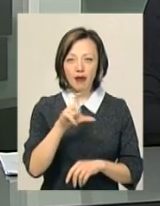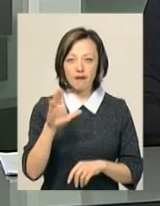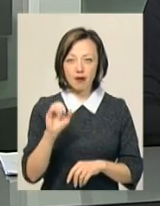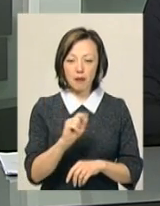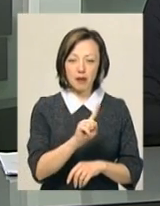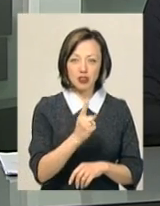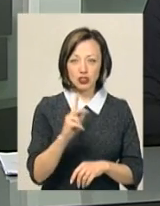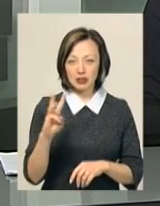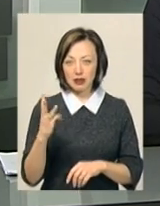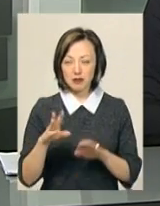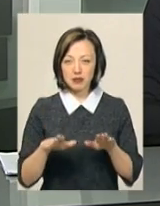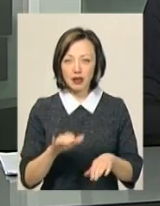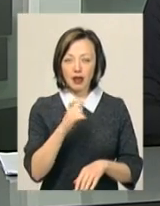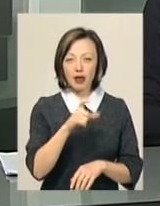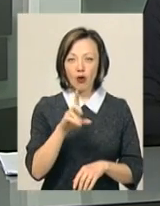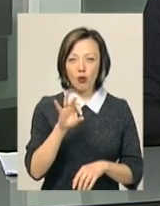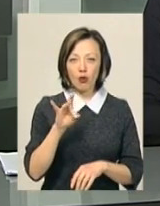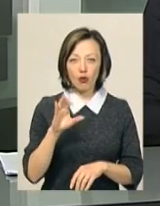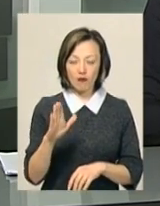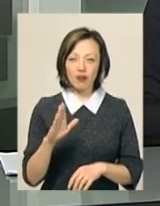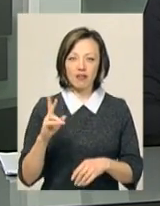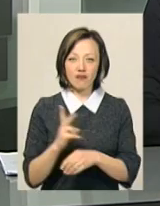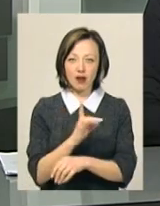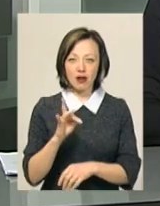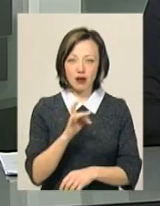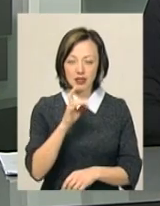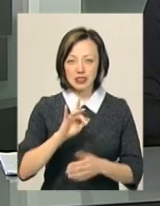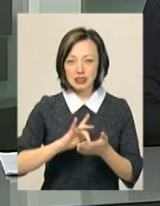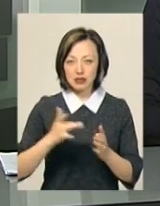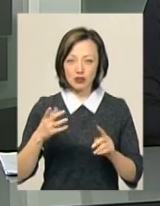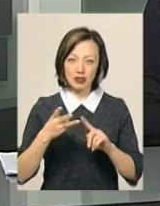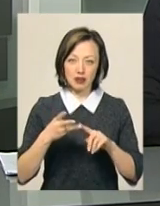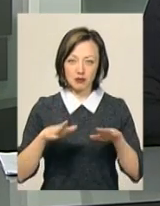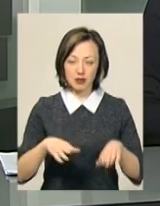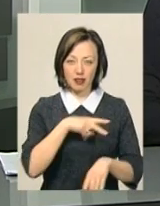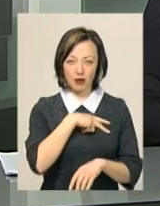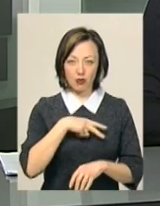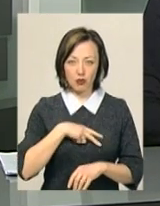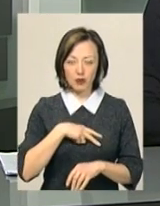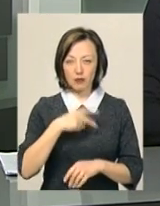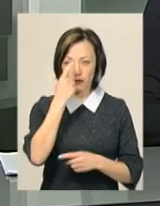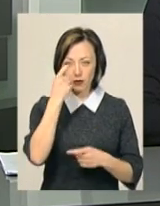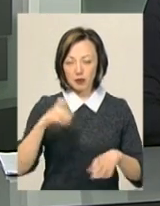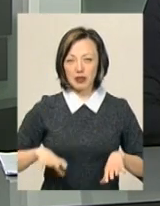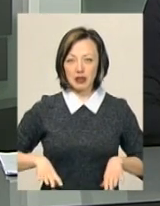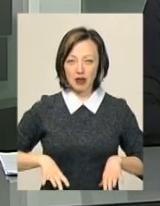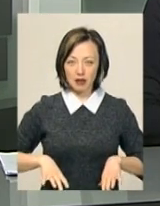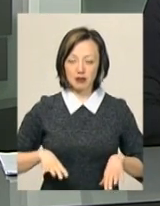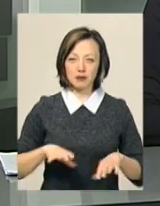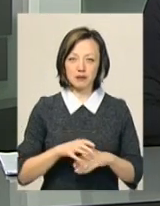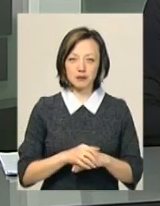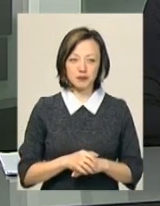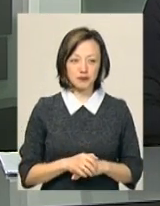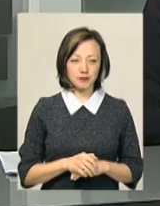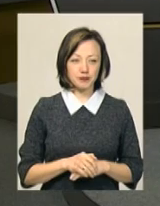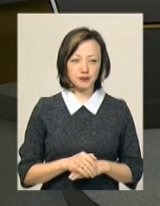Ілля Єгоров також двічі сходив на п'єдестал Пошани. Цей студент здобув срібну і бронзову нагороди, повідомив тренер гімнастіїв Данііл